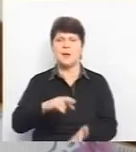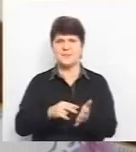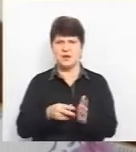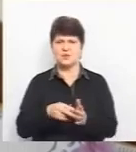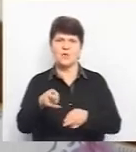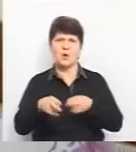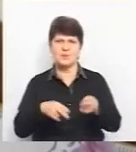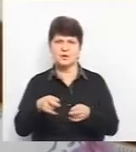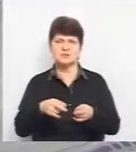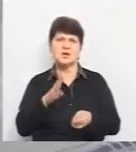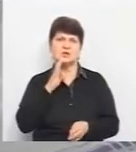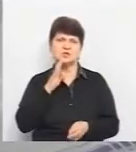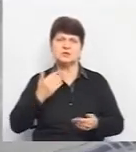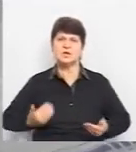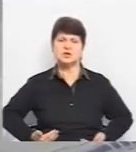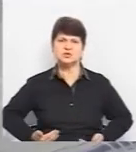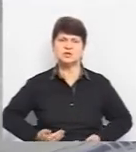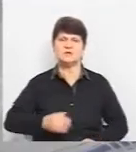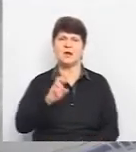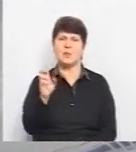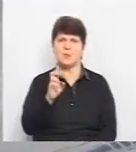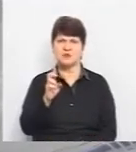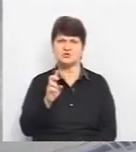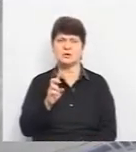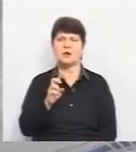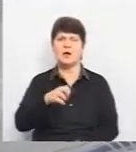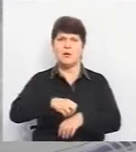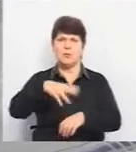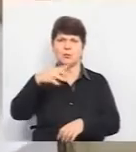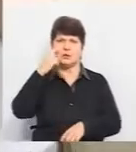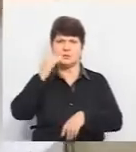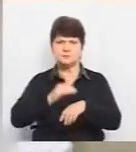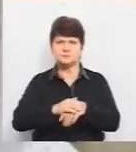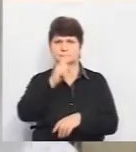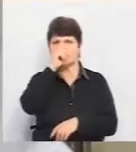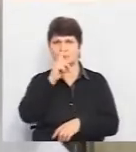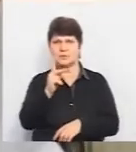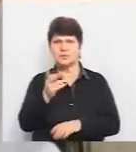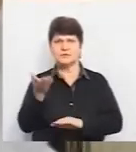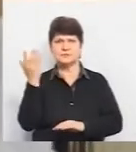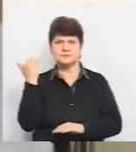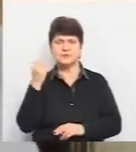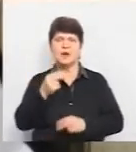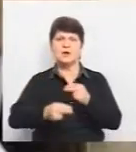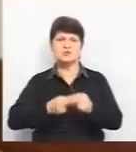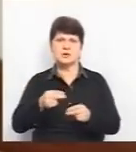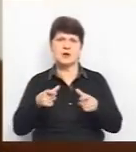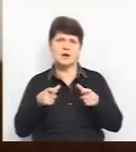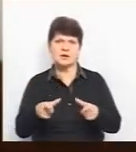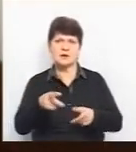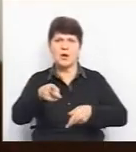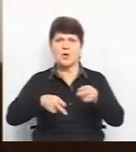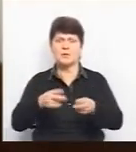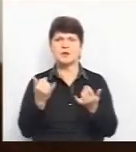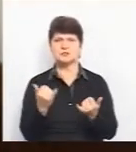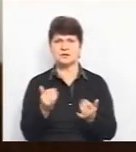у Бершаді. Доброякісну пухлину у неї виявили кілька місяців тому. Втім, каже, через карантин оперуватимуть лише зараз. У мене з